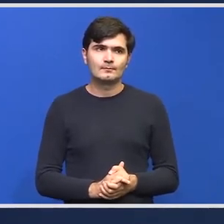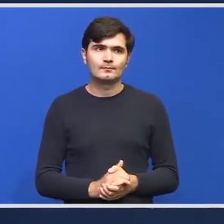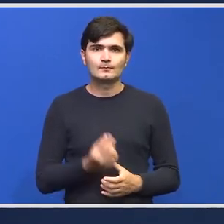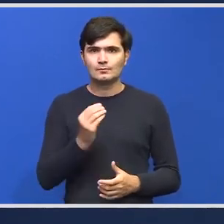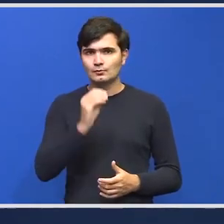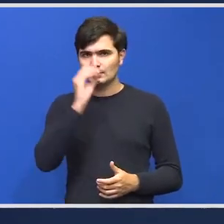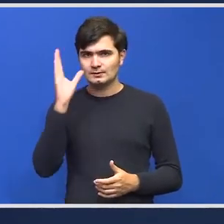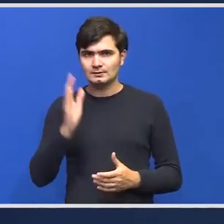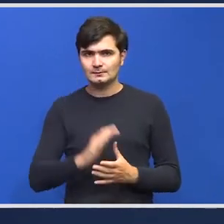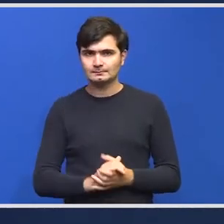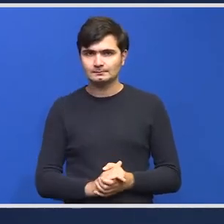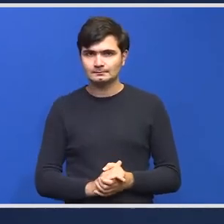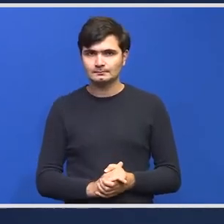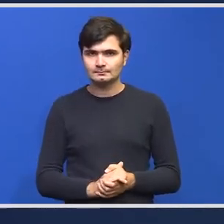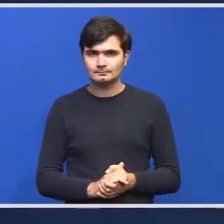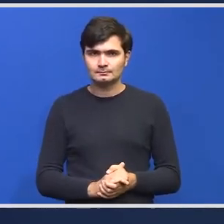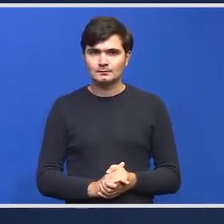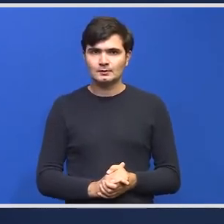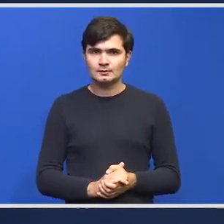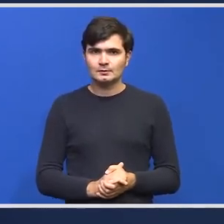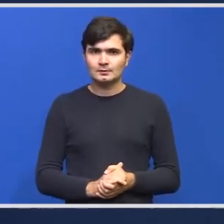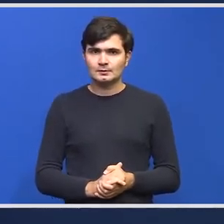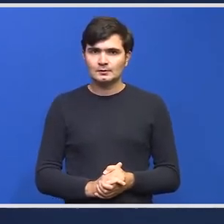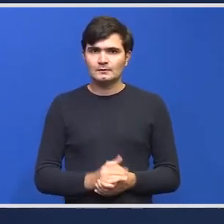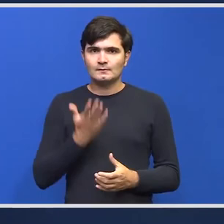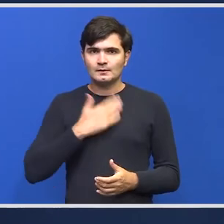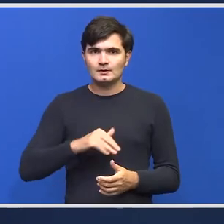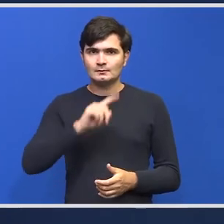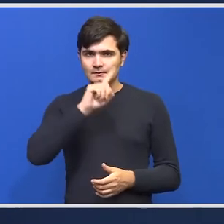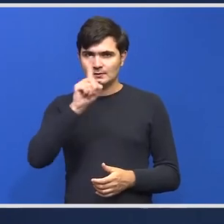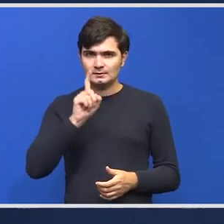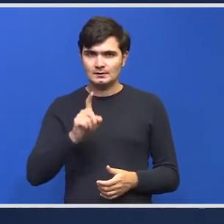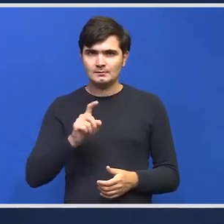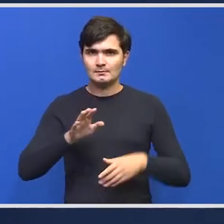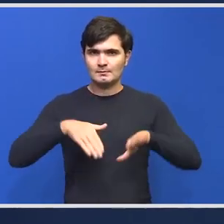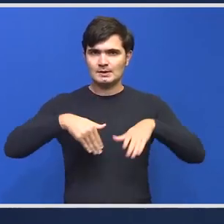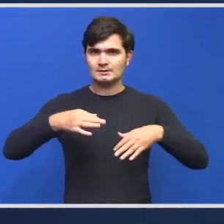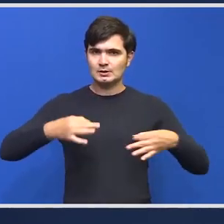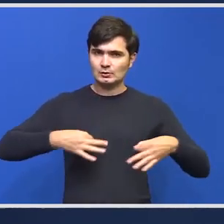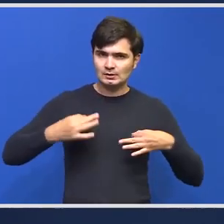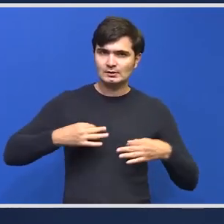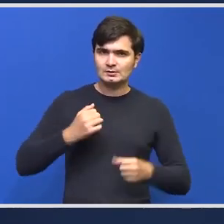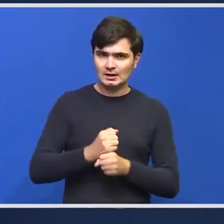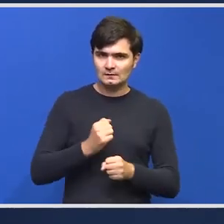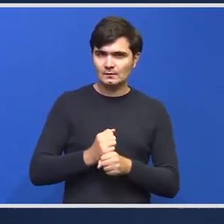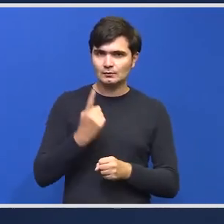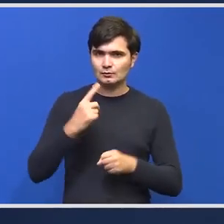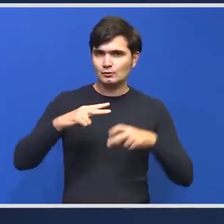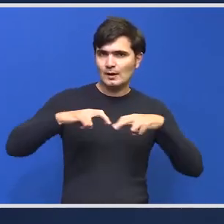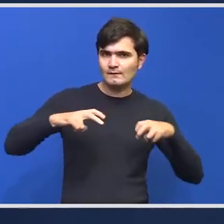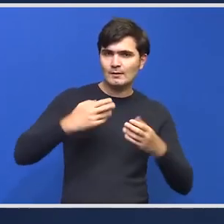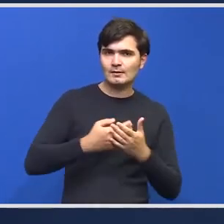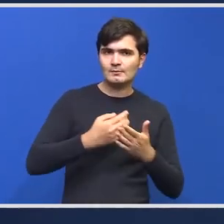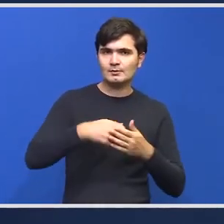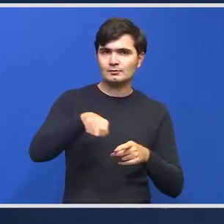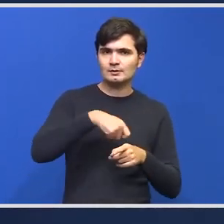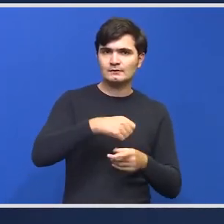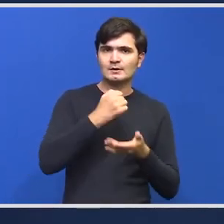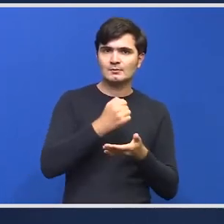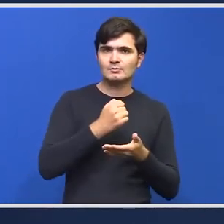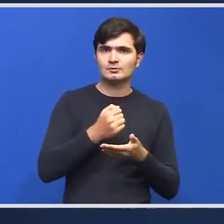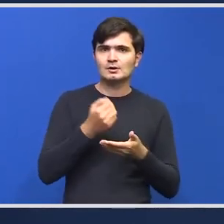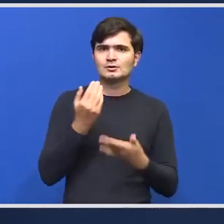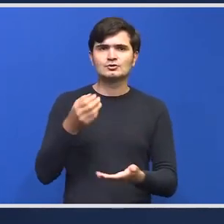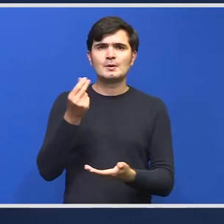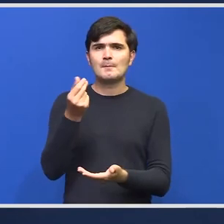Bună ziua Alex Sântătescu Antena 3 Doamna Secretară de Stat vreau să vă întreb dacă la Ministerul Sănătății ați făcut o evaluare pentru rectificarea bugetară și dacă ați estimat de ce